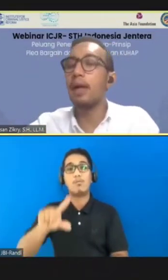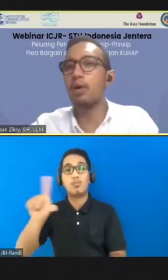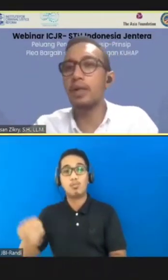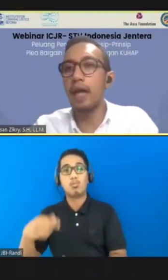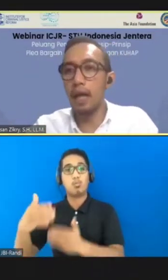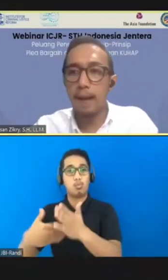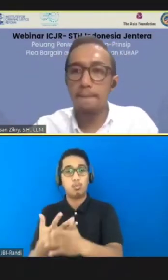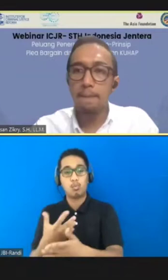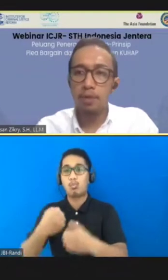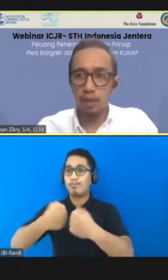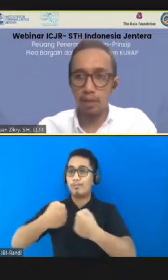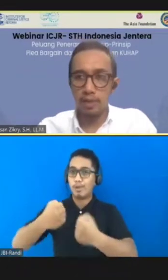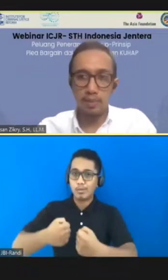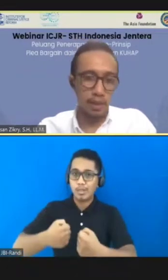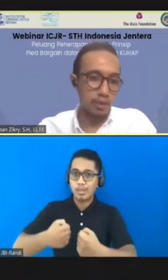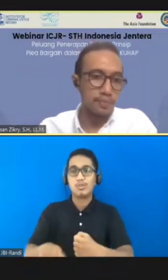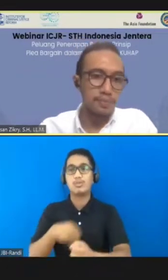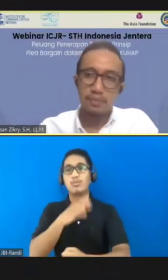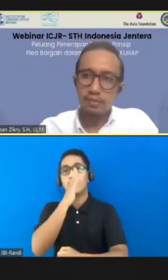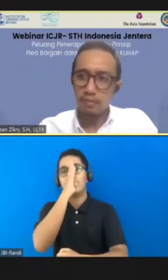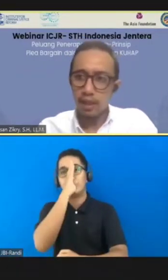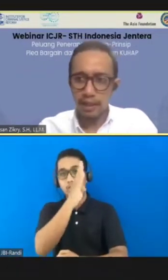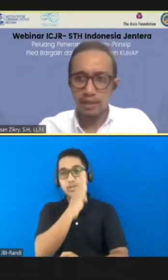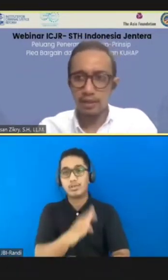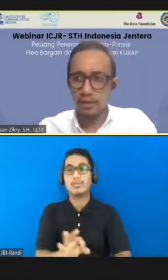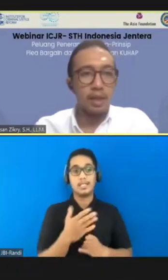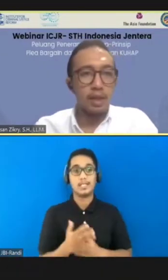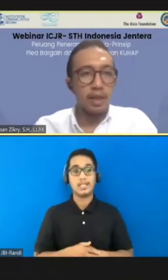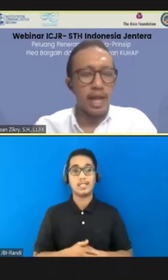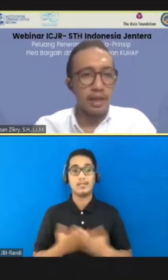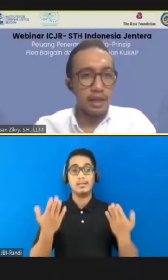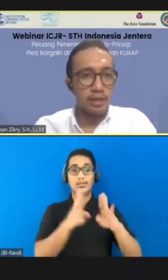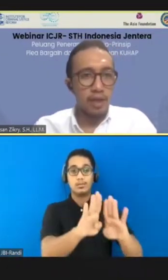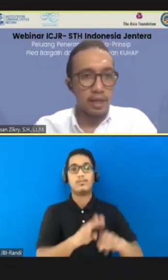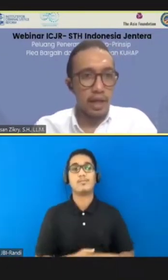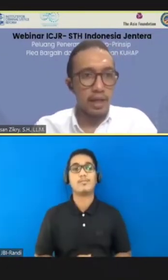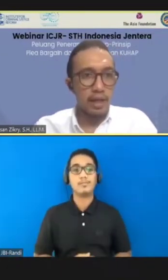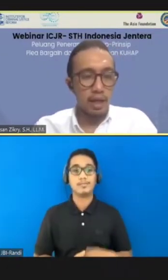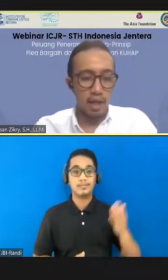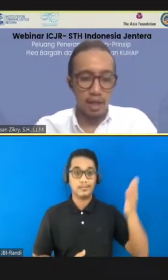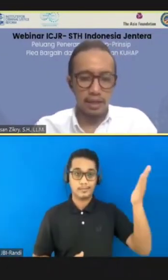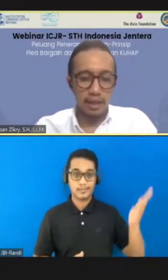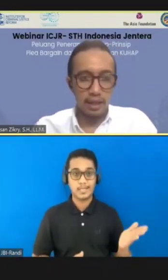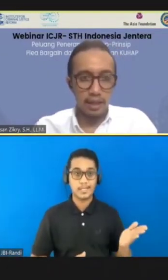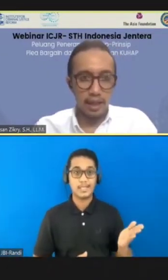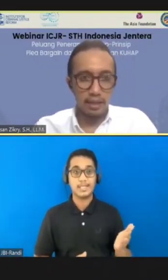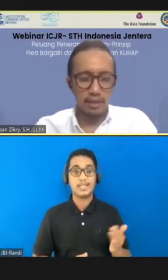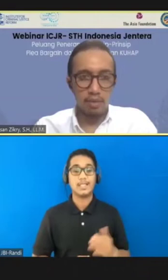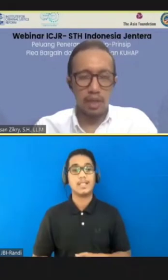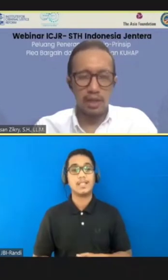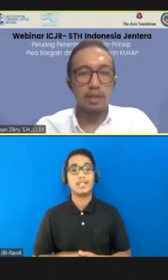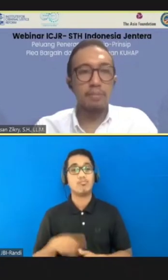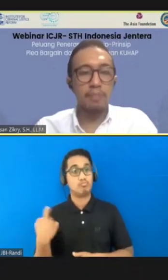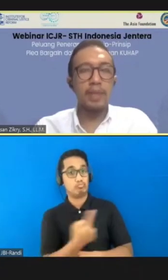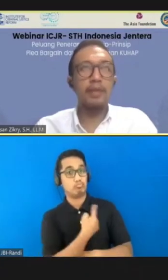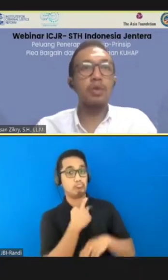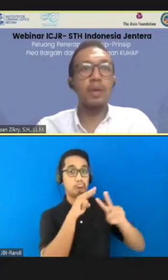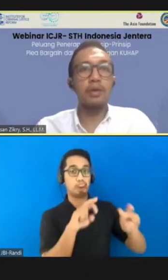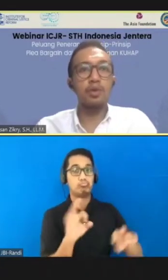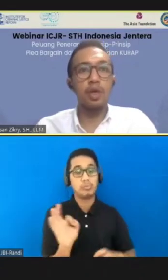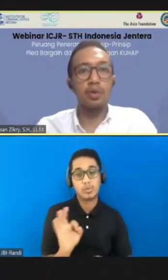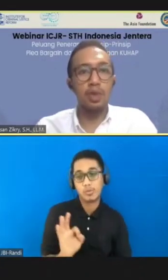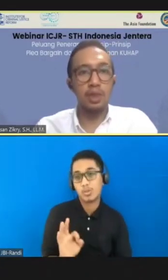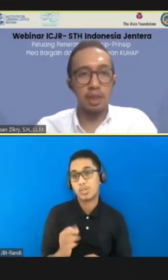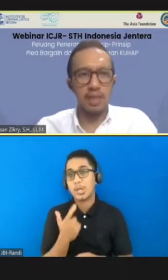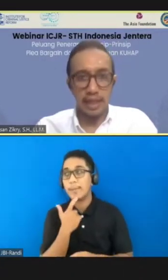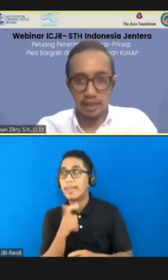melakukan bersalah. Kurang lebih seperti itu. Next. Dan ini juga yang terakhir, yang tidak kita temukan. Penting untuk